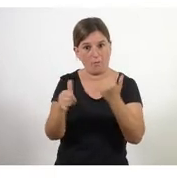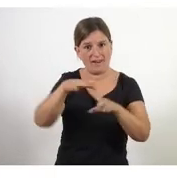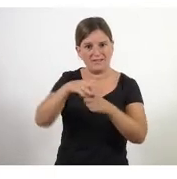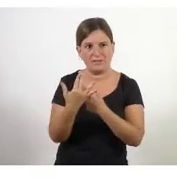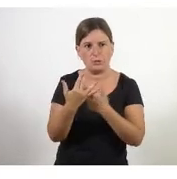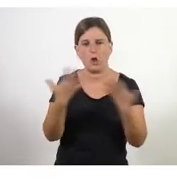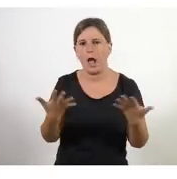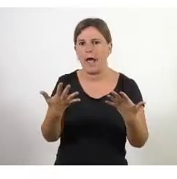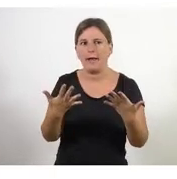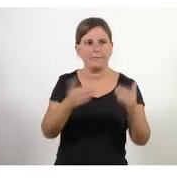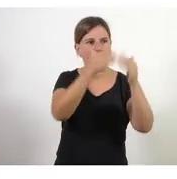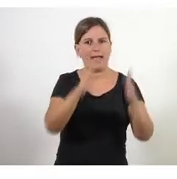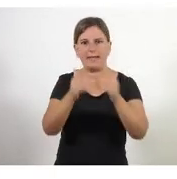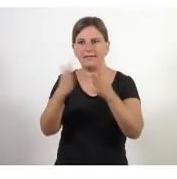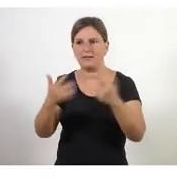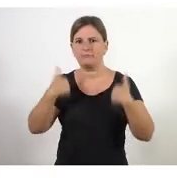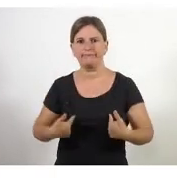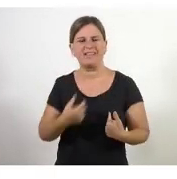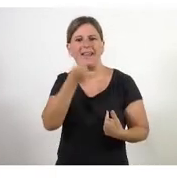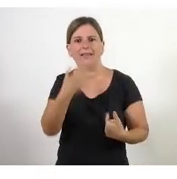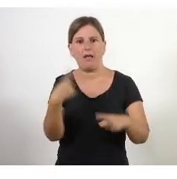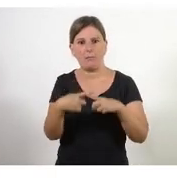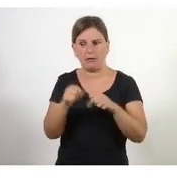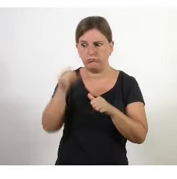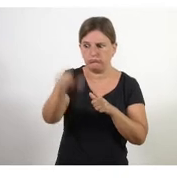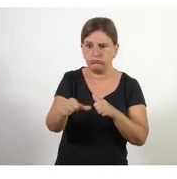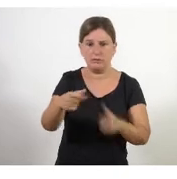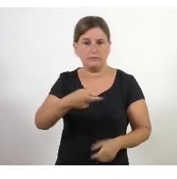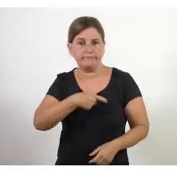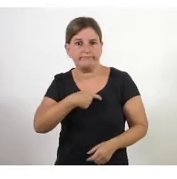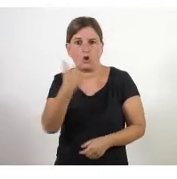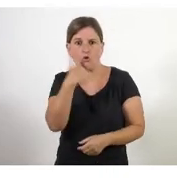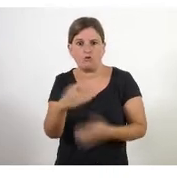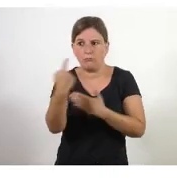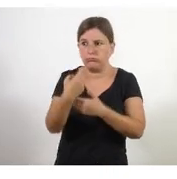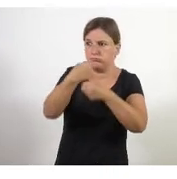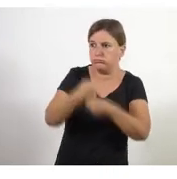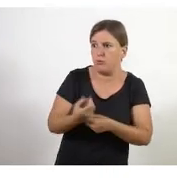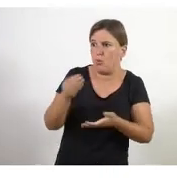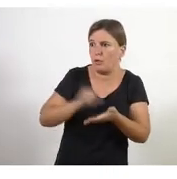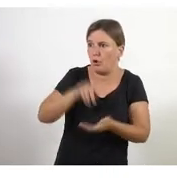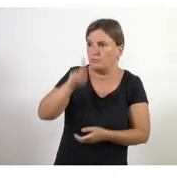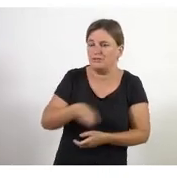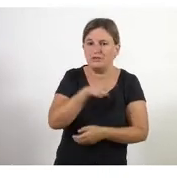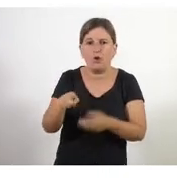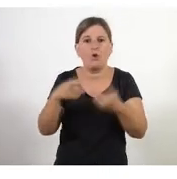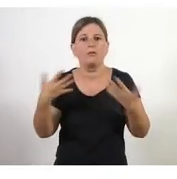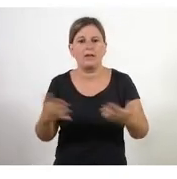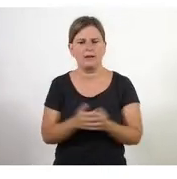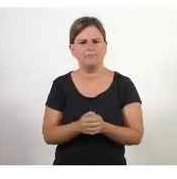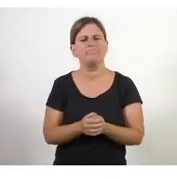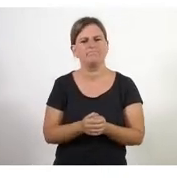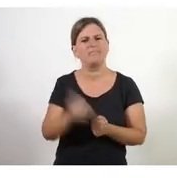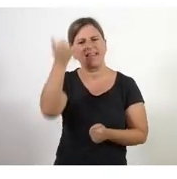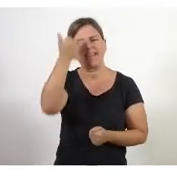'incertesa que no se sap si hi haurà confinaments, no confinaments. Com ho veus, Juan Antonio? Ai, m'assembla molt bona idea parlar